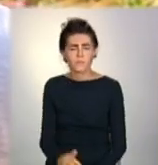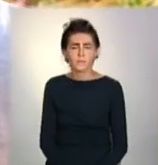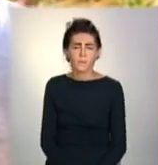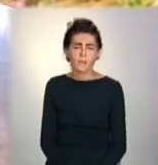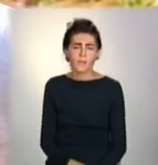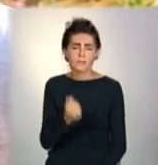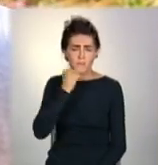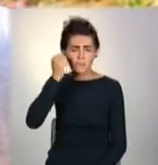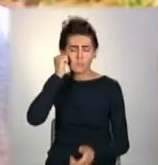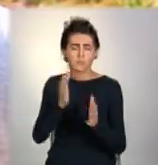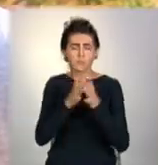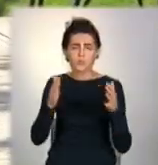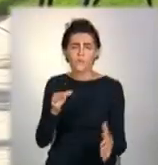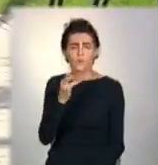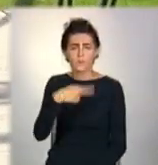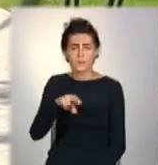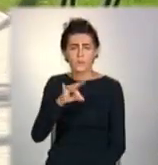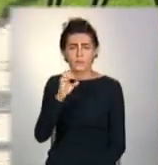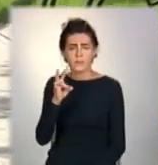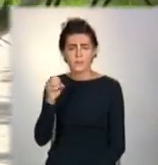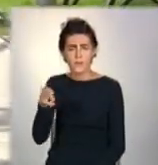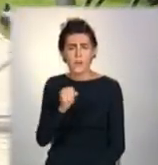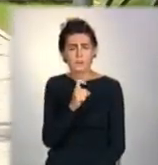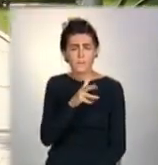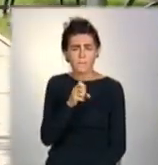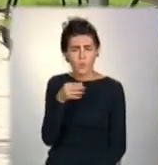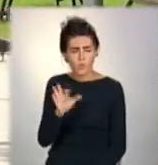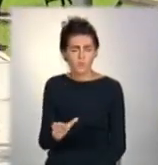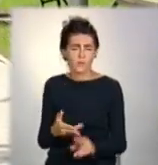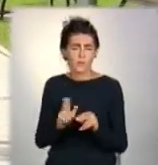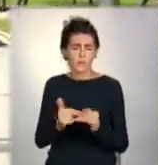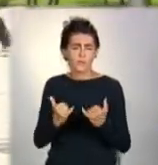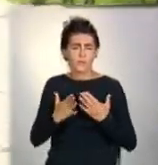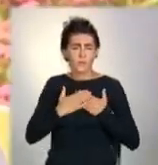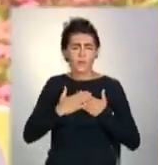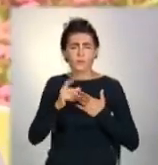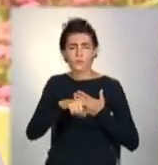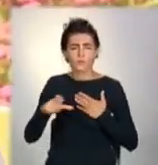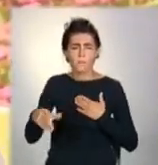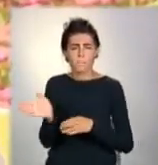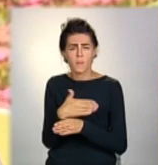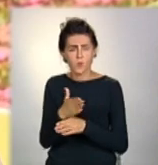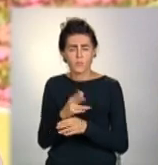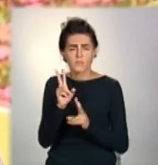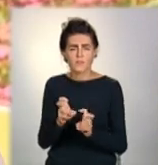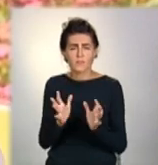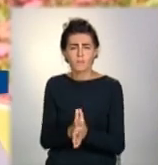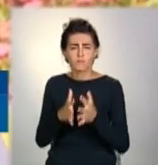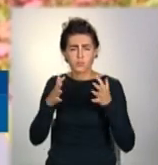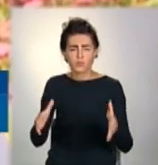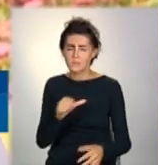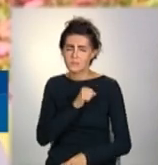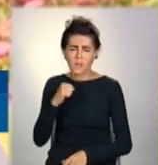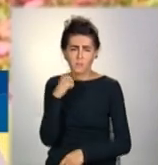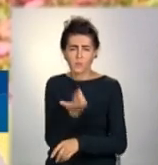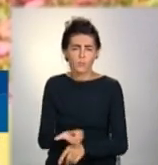велике фонду Рінату Ахметову. Для нас, взагалі, для всіх жителів Маріуполя, це взагалі велике